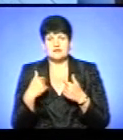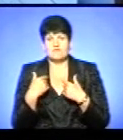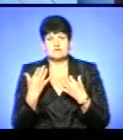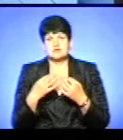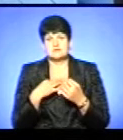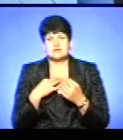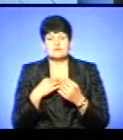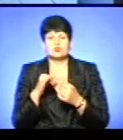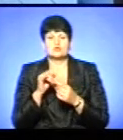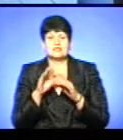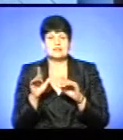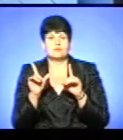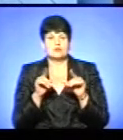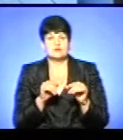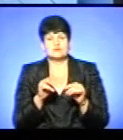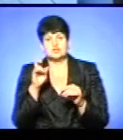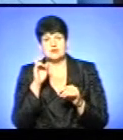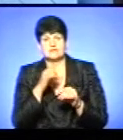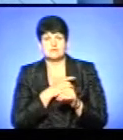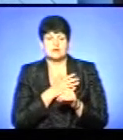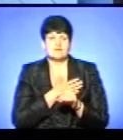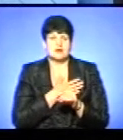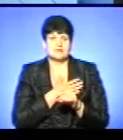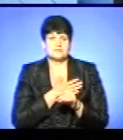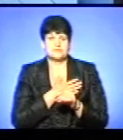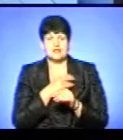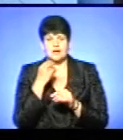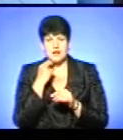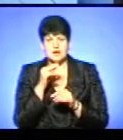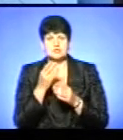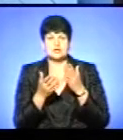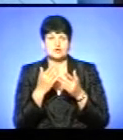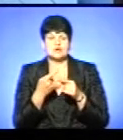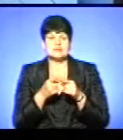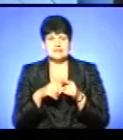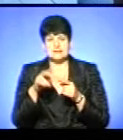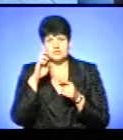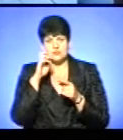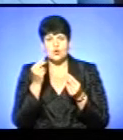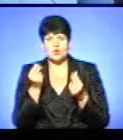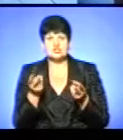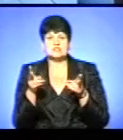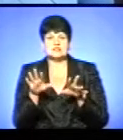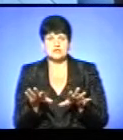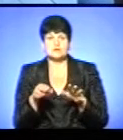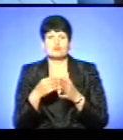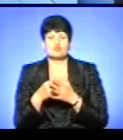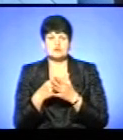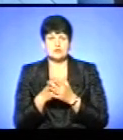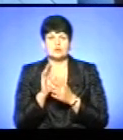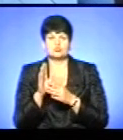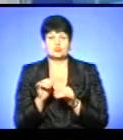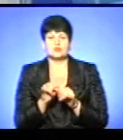рівно, куди діти поїдуть, чи в комунальній, чи в приватній. Хоча, звичайно, краще, якщо це в комунальній, тому що гроші залишаться в бюджеті, підуть на